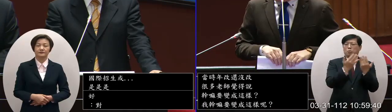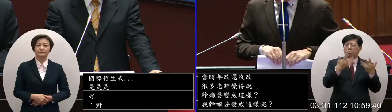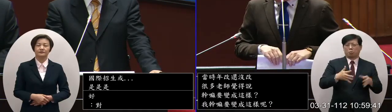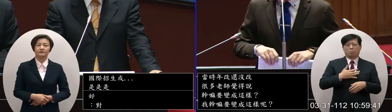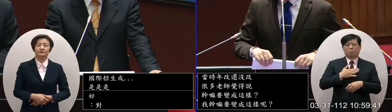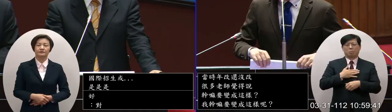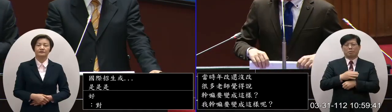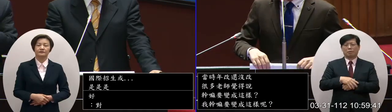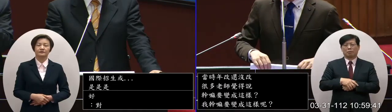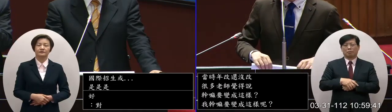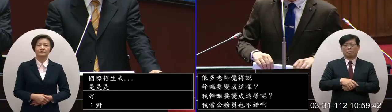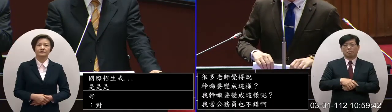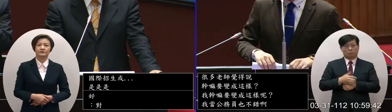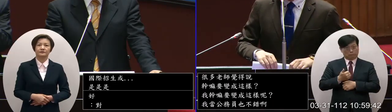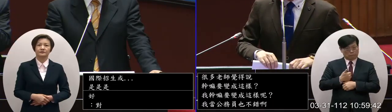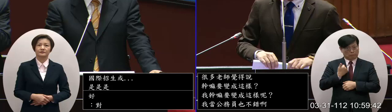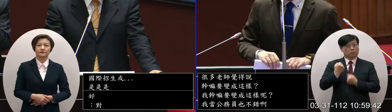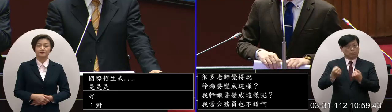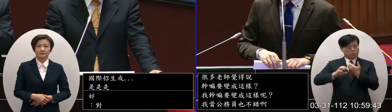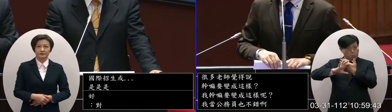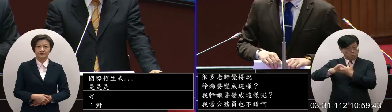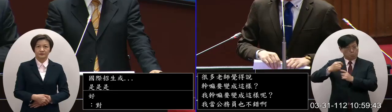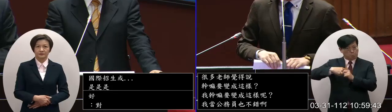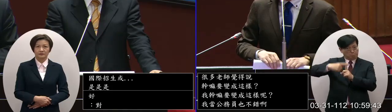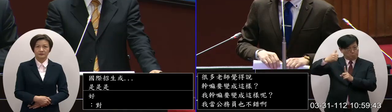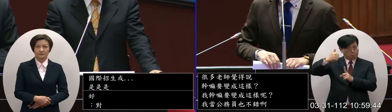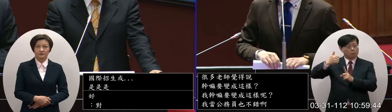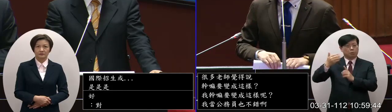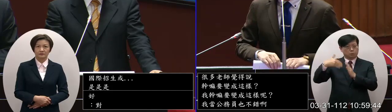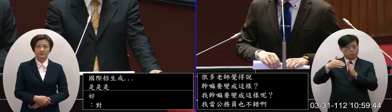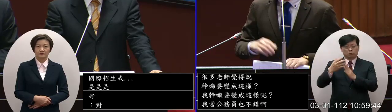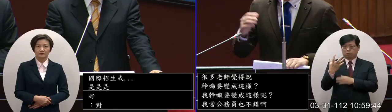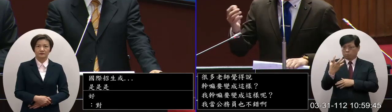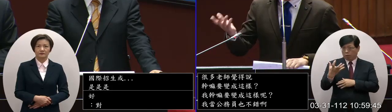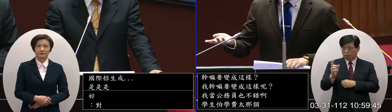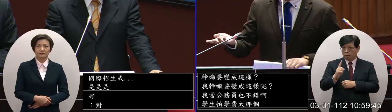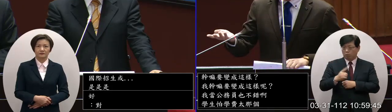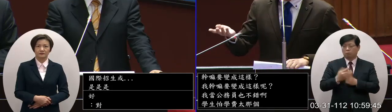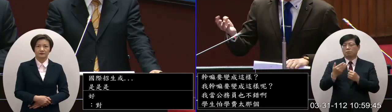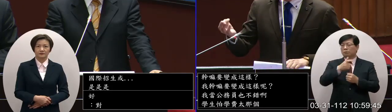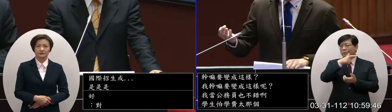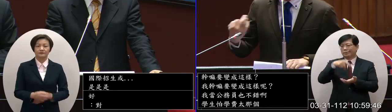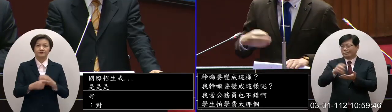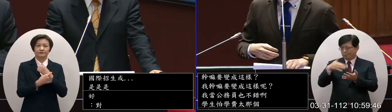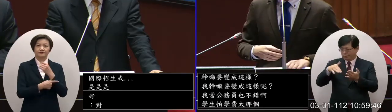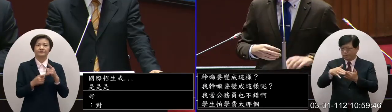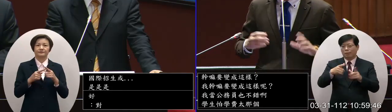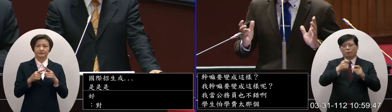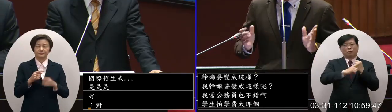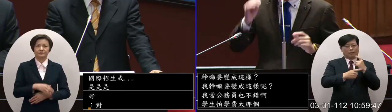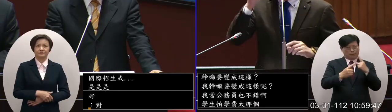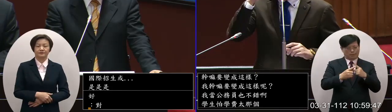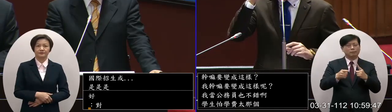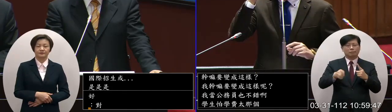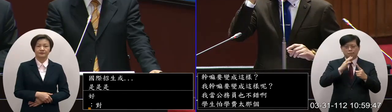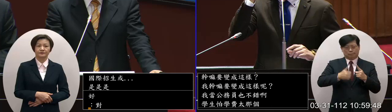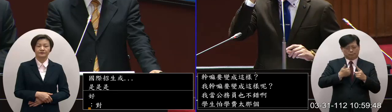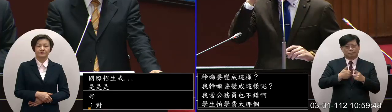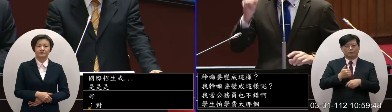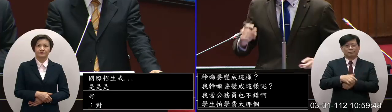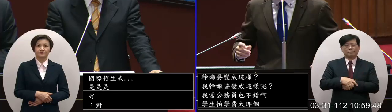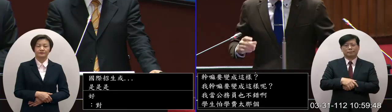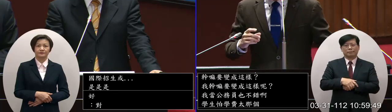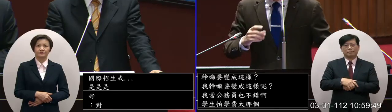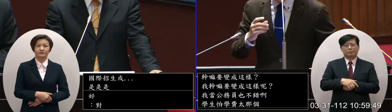過你也很清楚在國外一流的學校多數都是私校工法人大學這個是事實